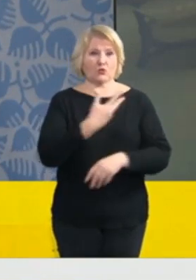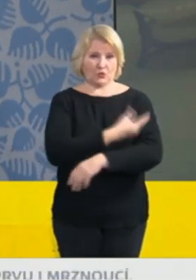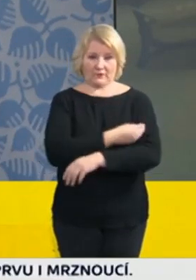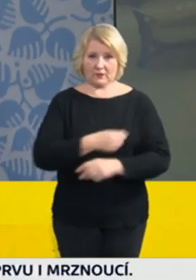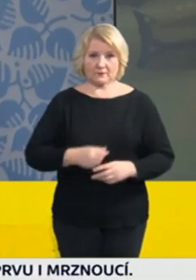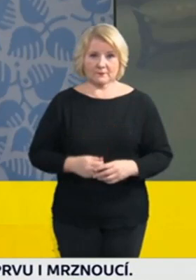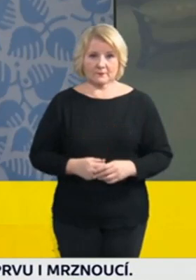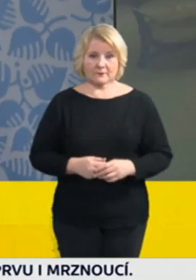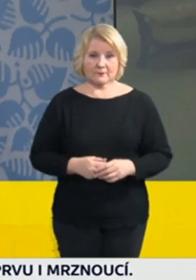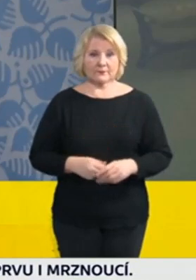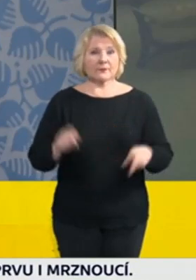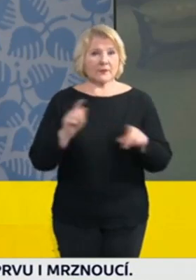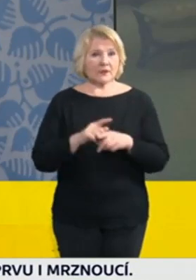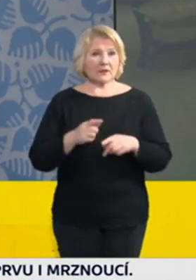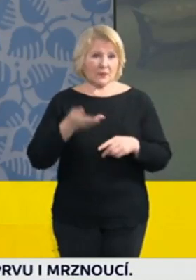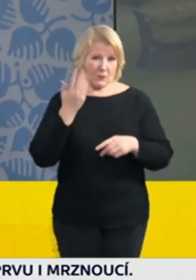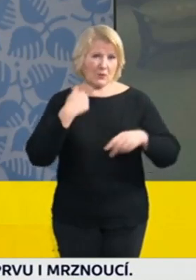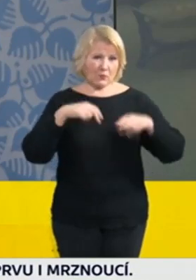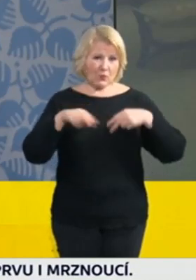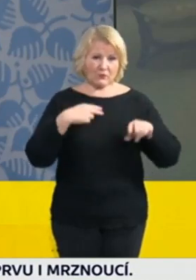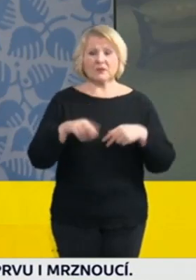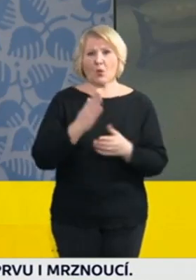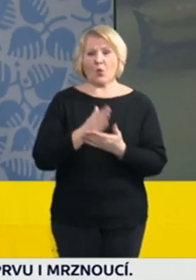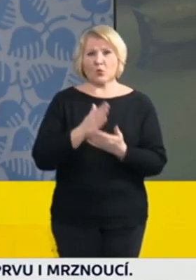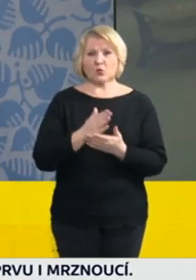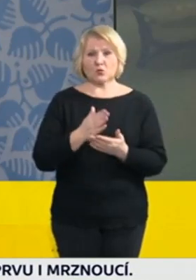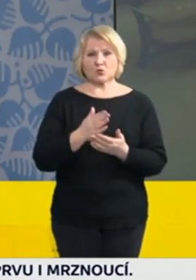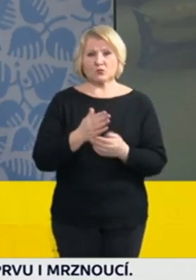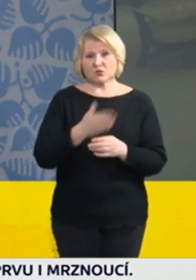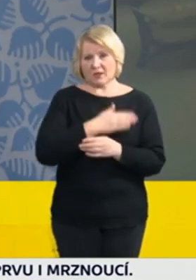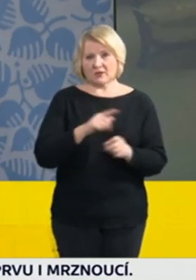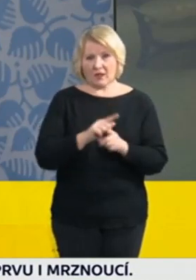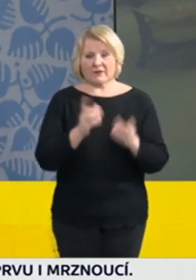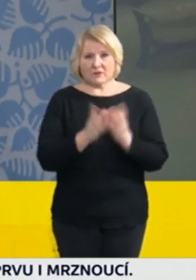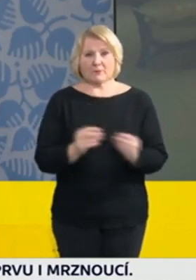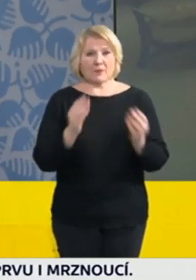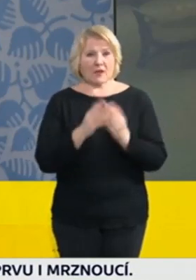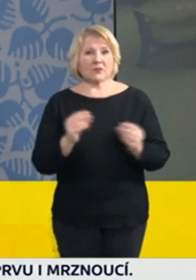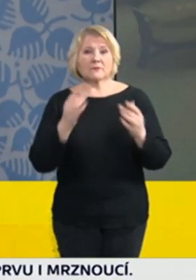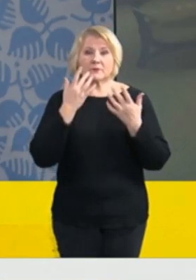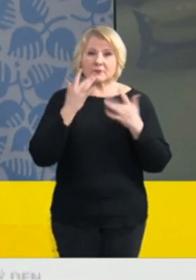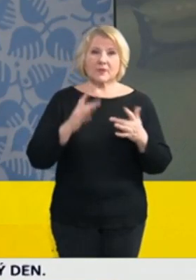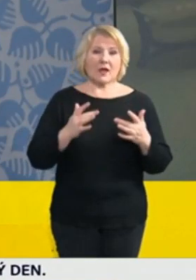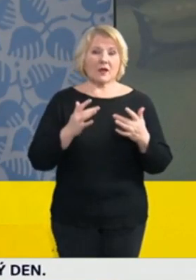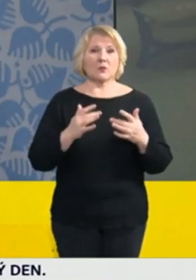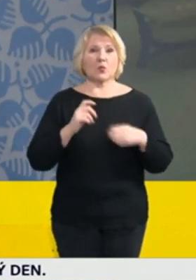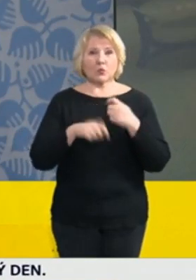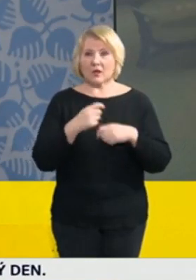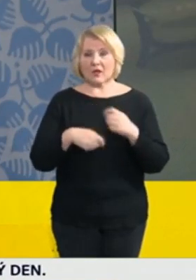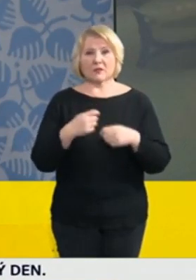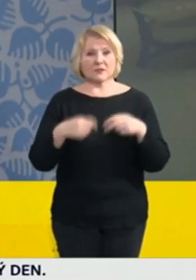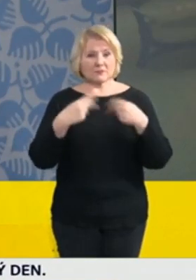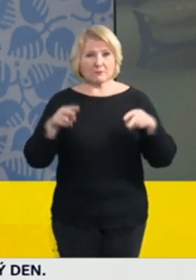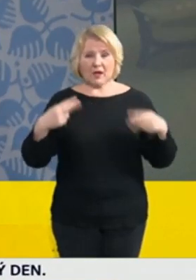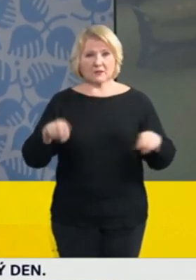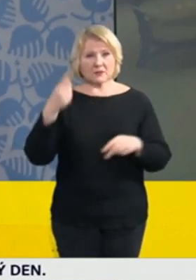se bavili, bylo to tady už nadneseno o tom, jakým způsobem budou postupně navraceni studenti a